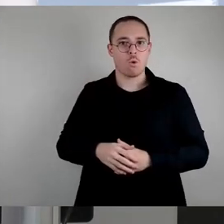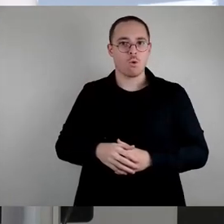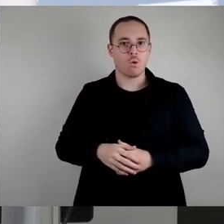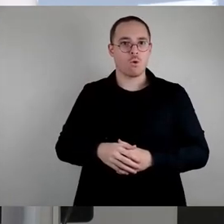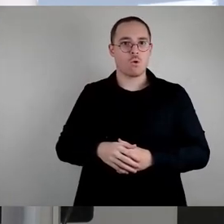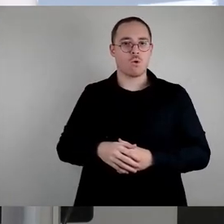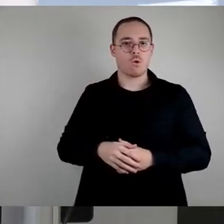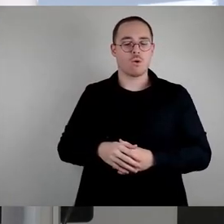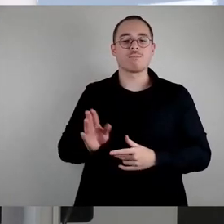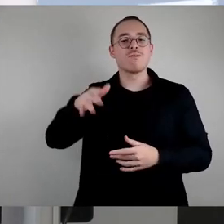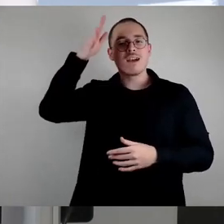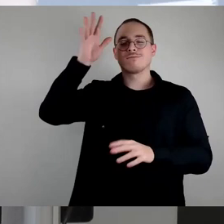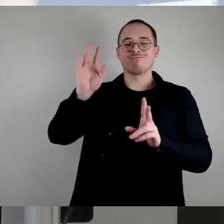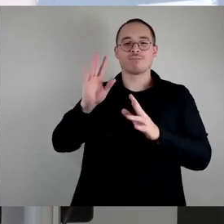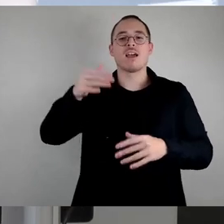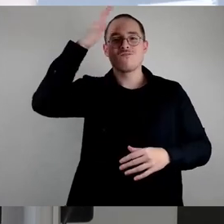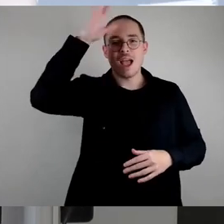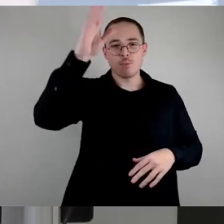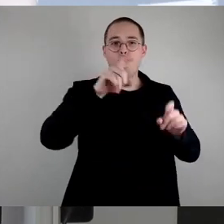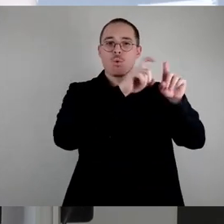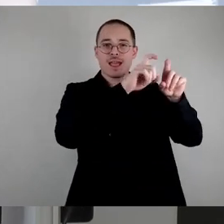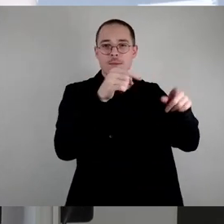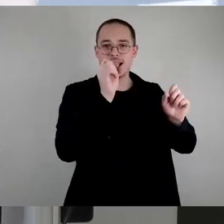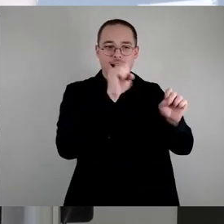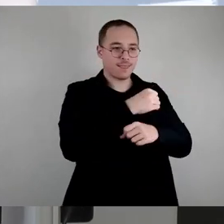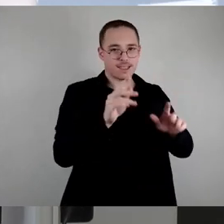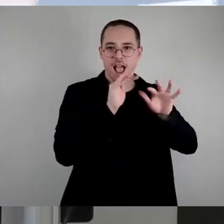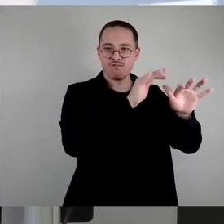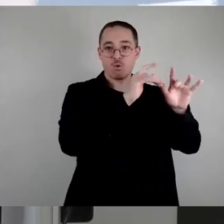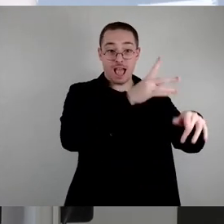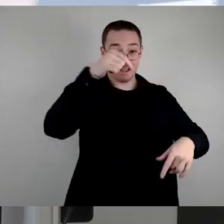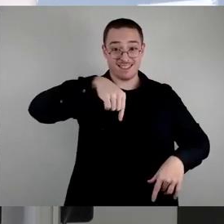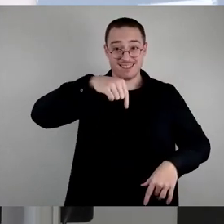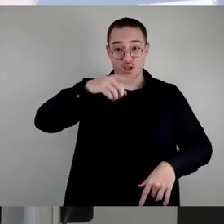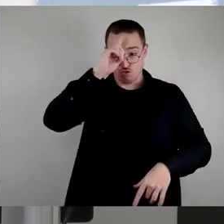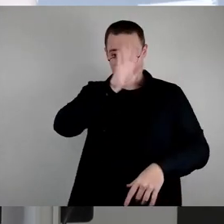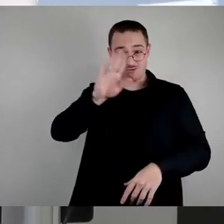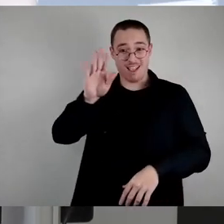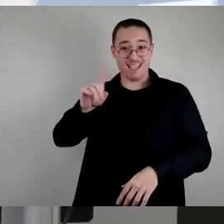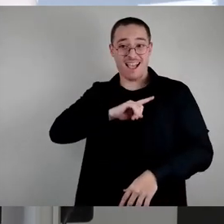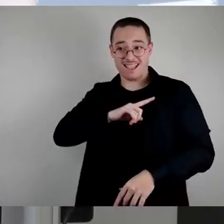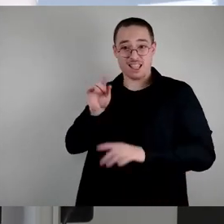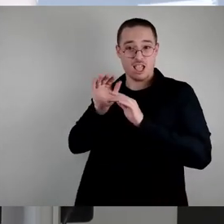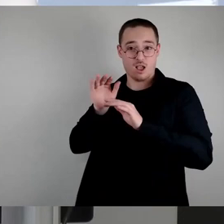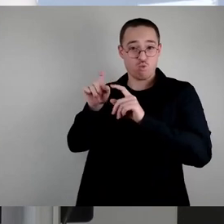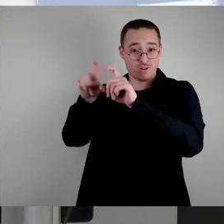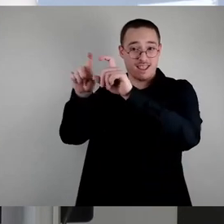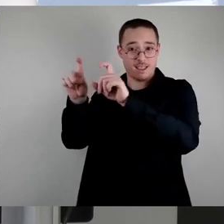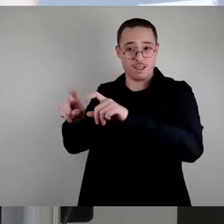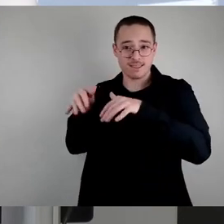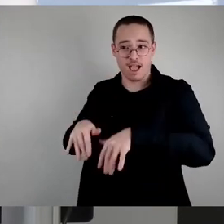Und ich denke, dass unter den beschriebenen Gesichtspunkten es notwendig ist, in der Tat